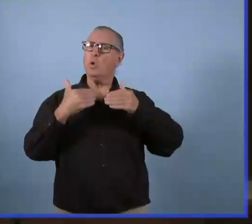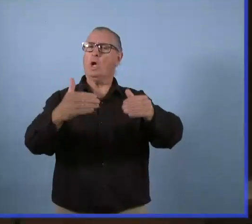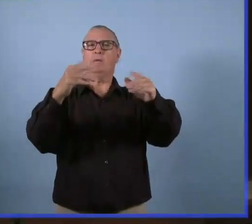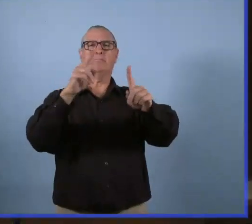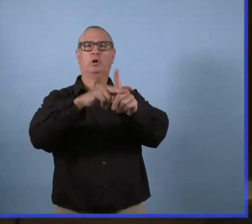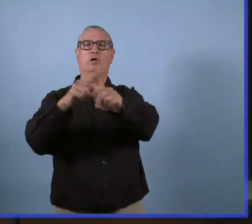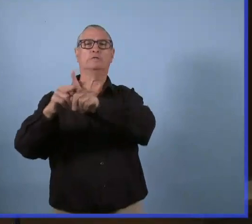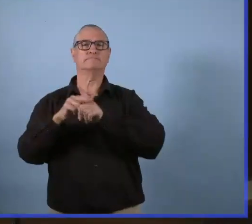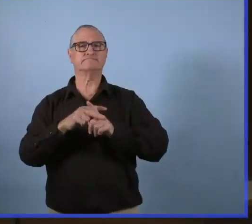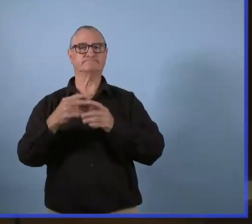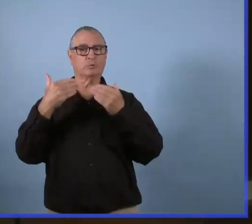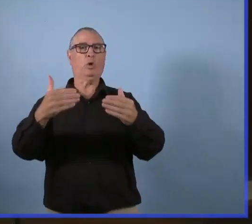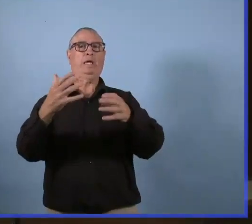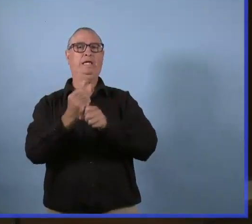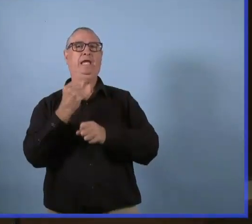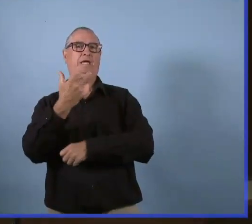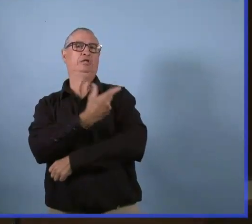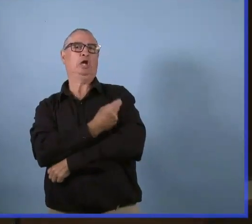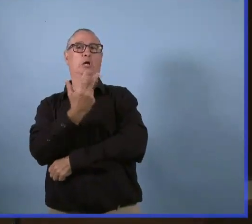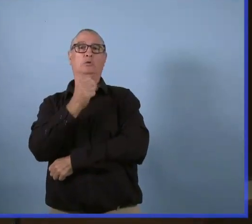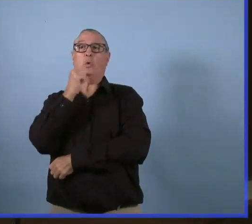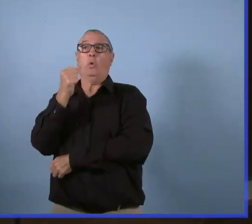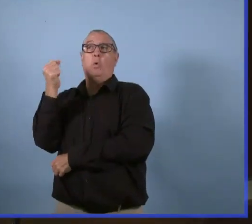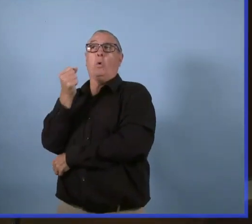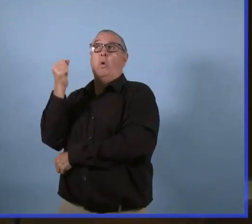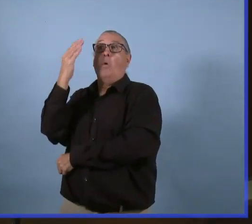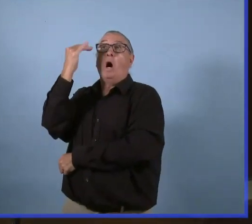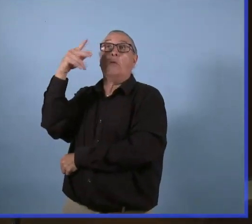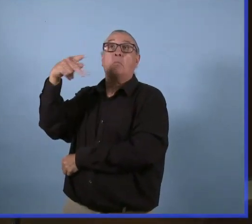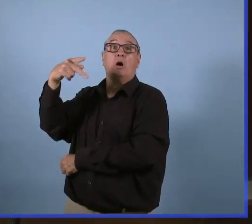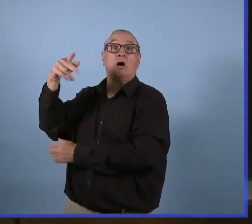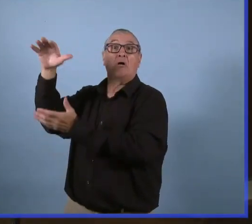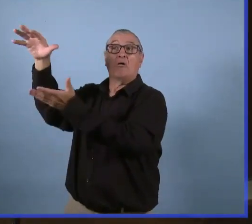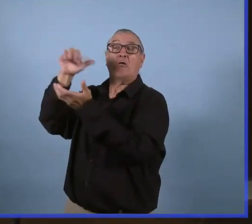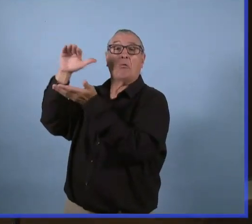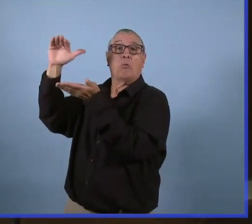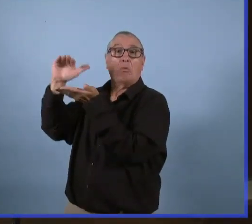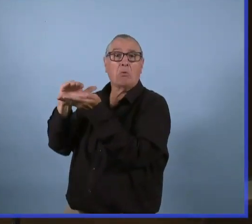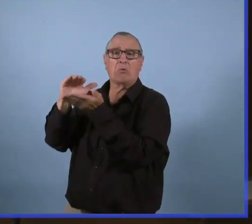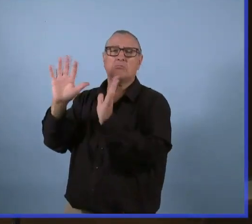Pour les 12 à 17 ans, quand ils pourront prendre rendez-vous pour la deuxième dose, il y aura des vaccins.